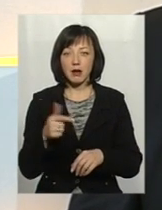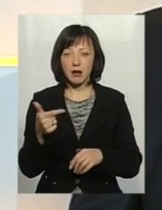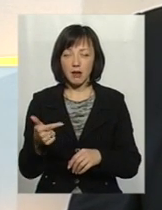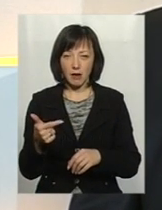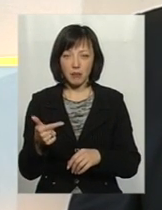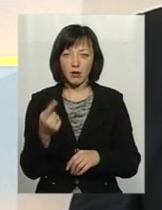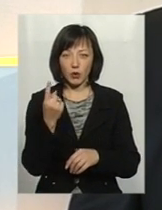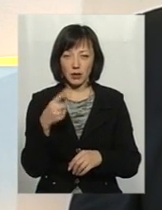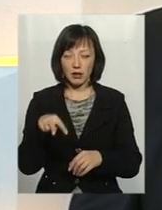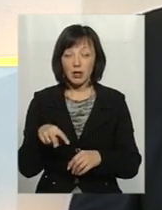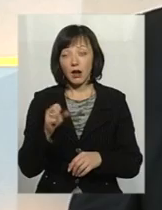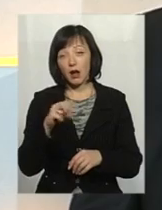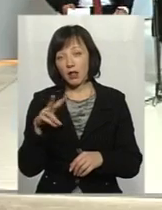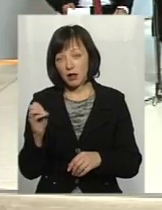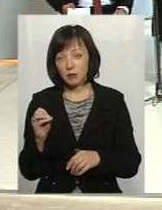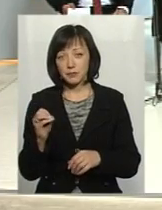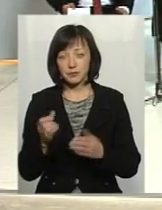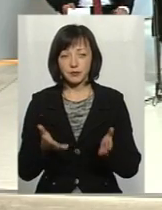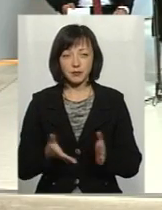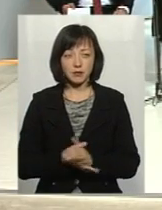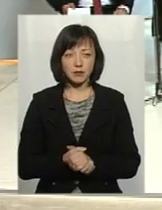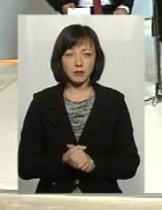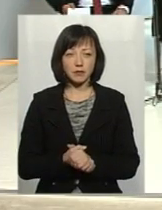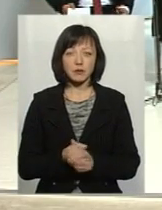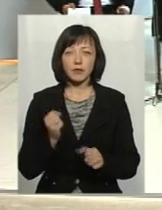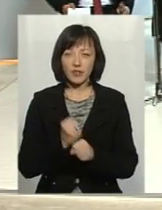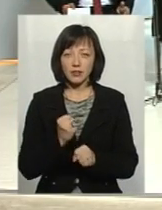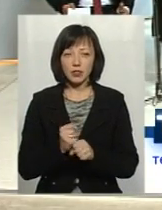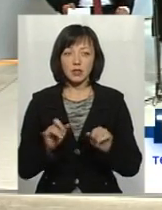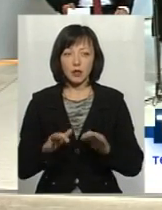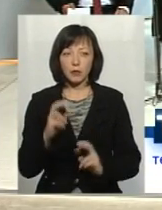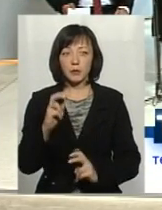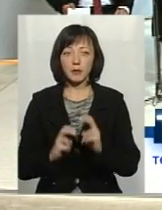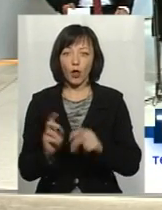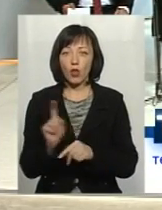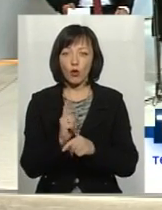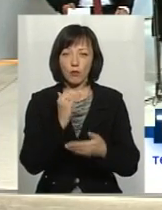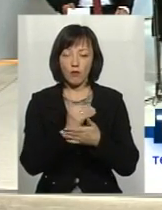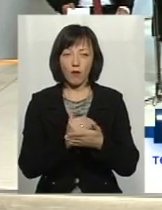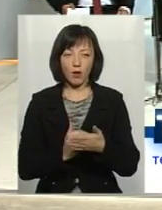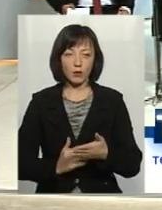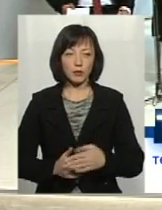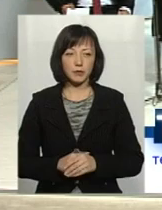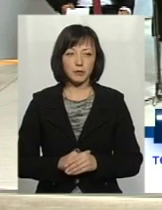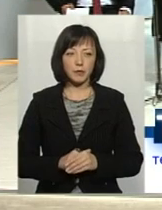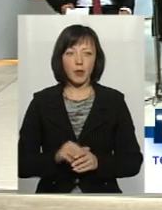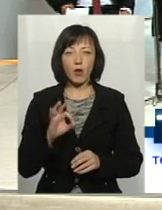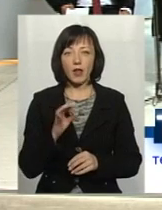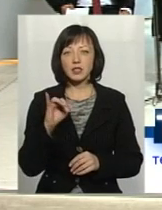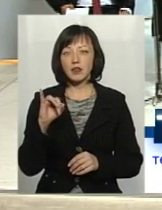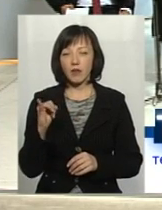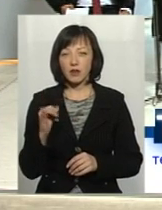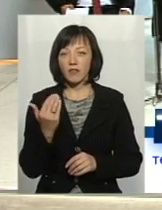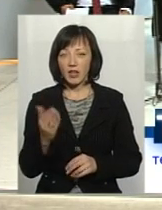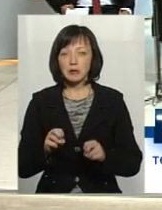дециметру кубічної води, але ми все-таки вжили заходів, щоб пронормували скидання цих речовин. Олежі Івановичу, ви як